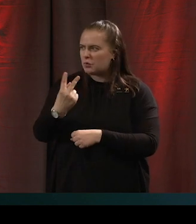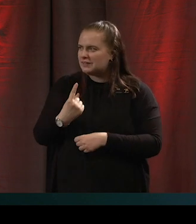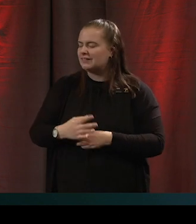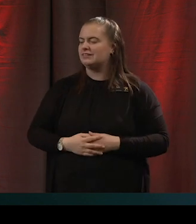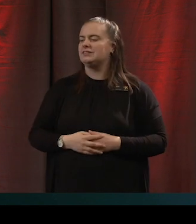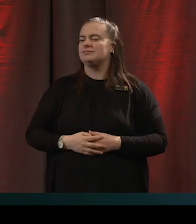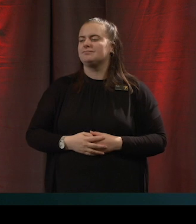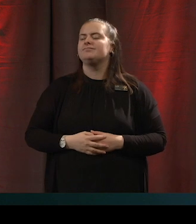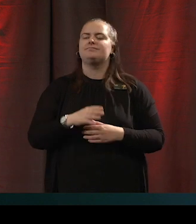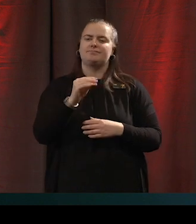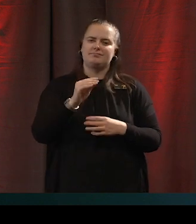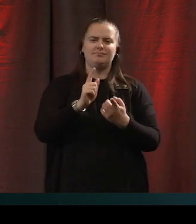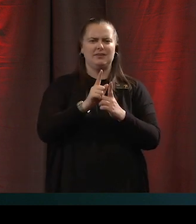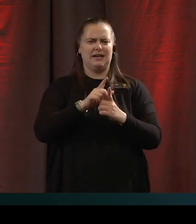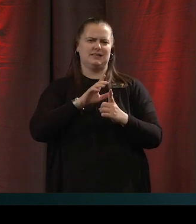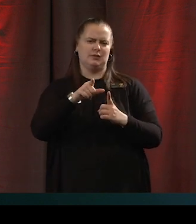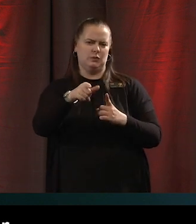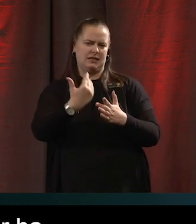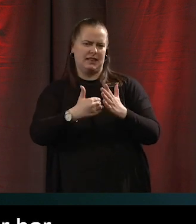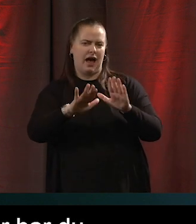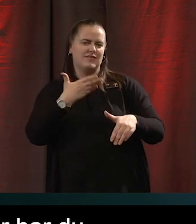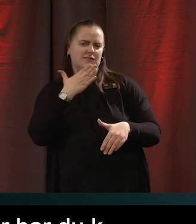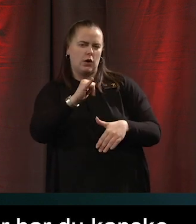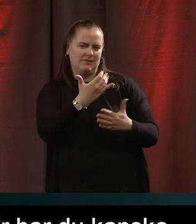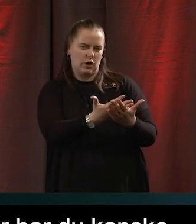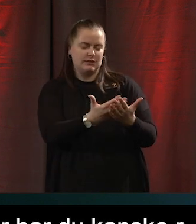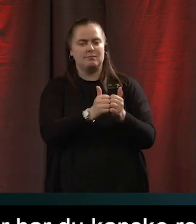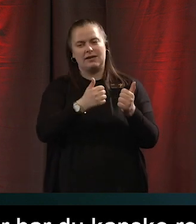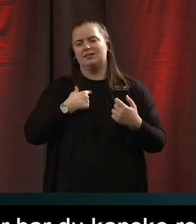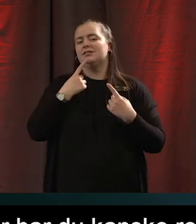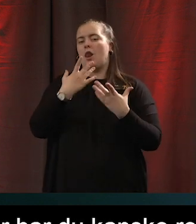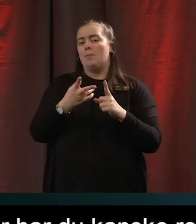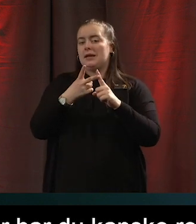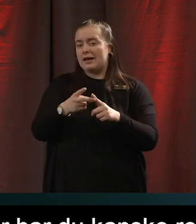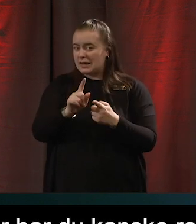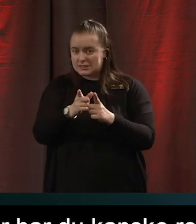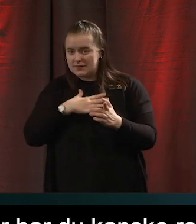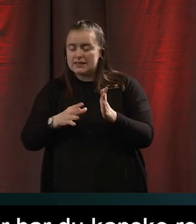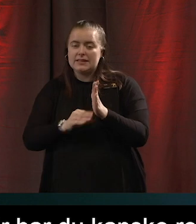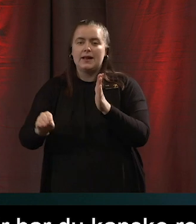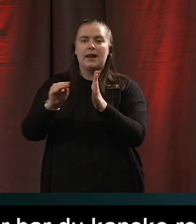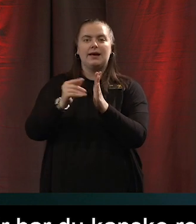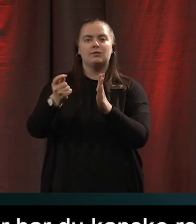den här har du kanske delvis besvarat lite i din föreläsning men jag lyfter upp den ändå om det är någonting som du vill tillägga och den här frågan kommer från Seniornet